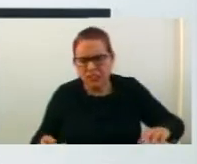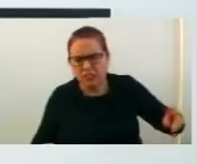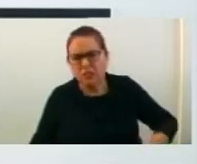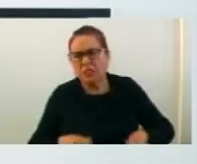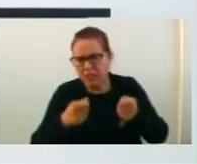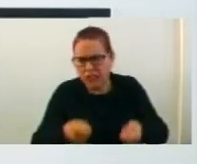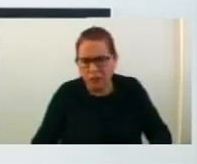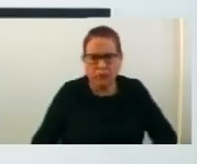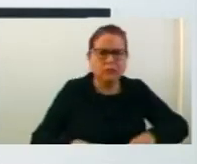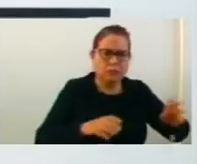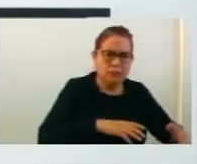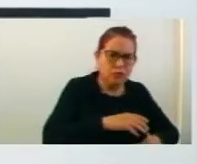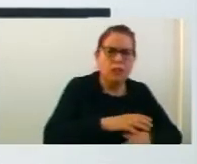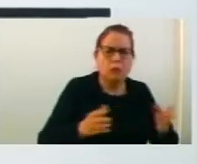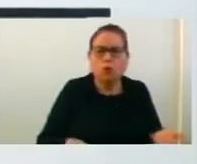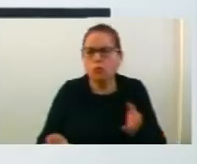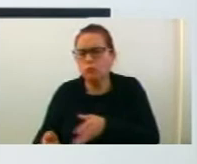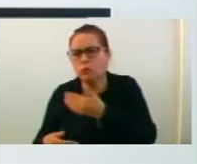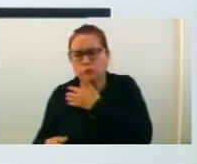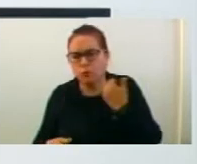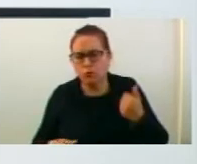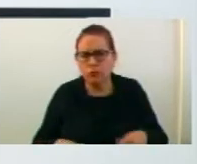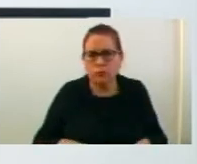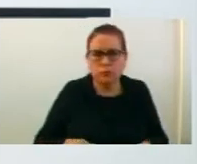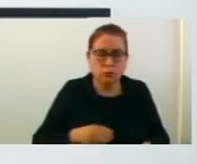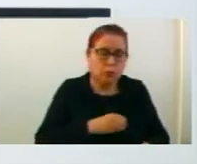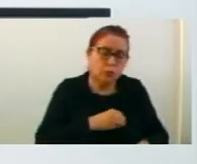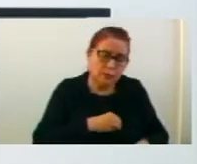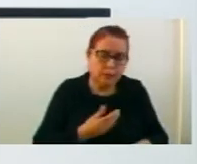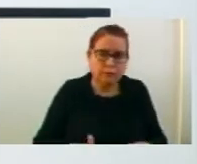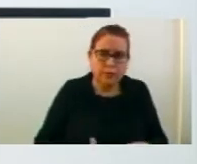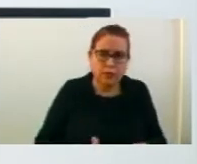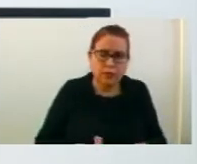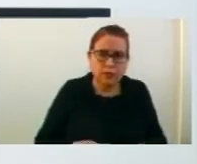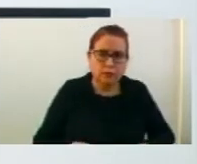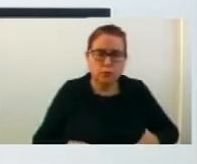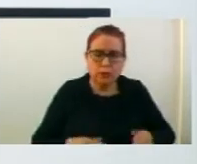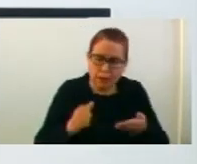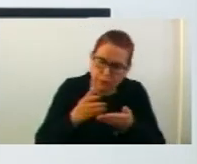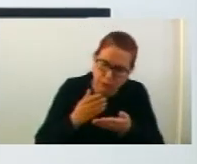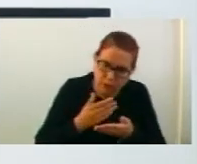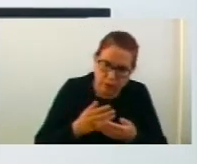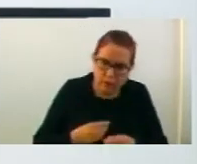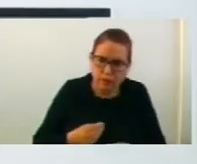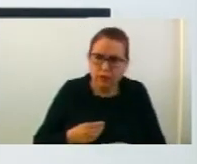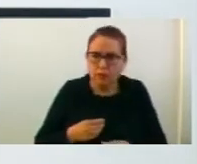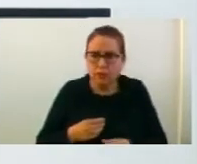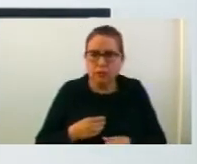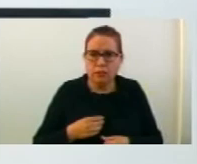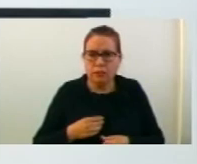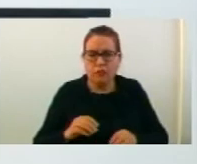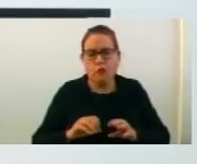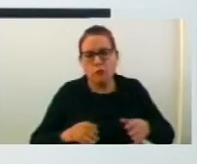издавам книги на полт, сето тоа го работам со любов. Во сите библиотеки, ние сме вмрежени